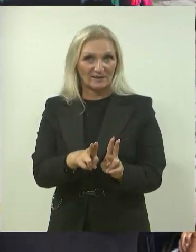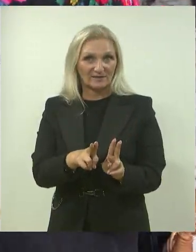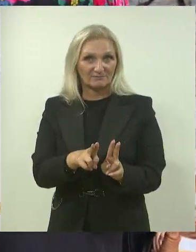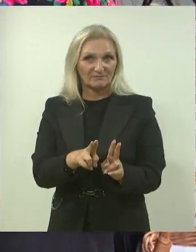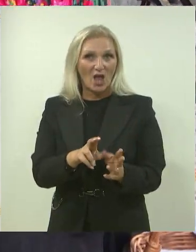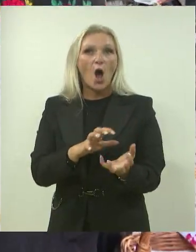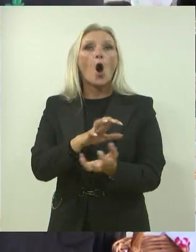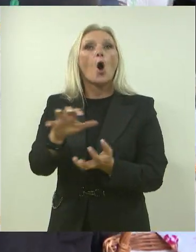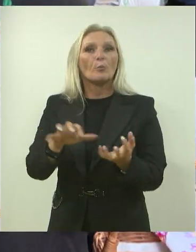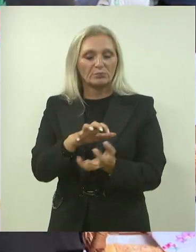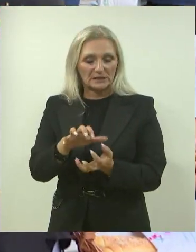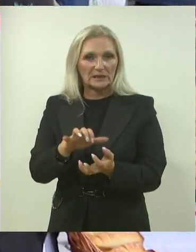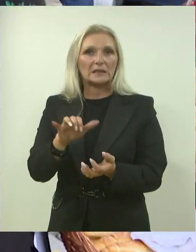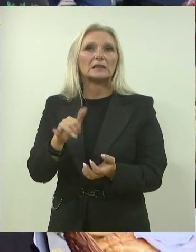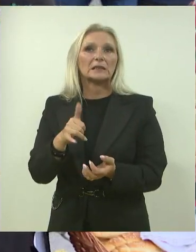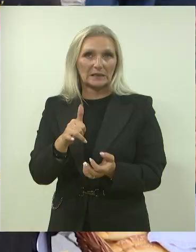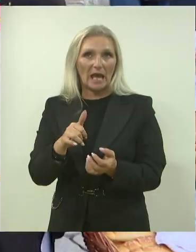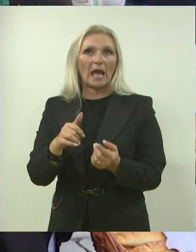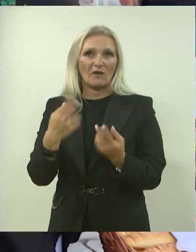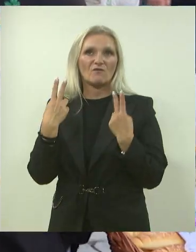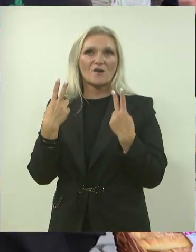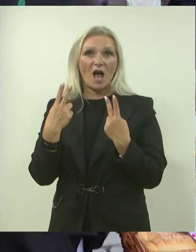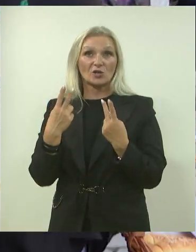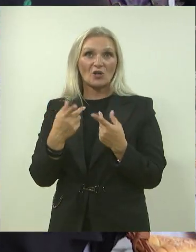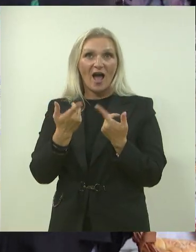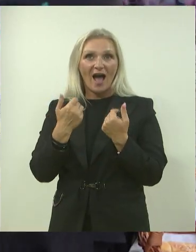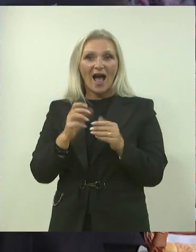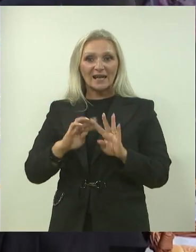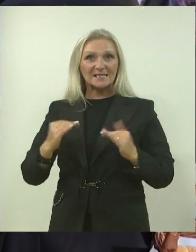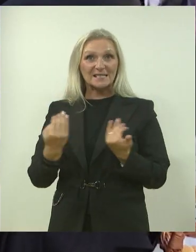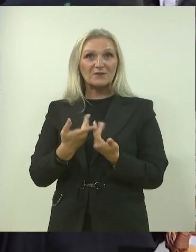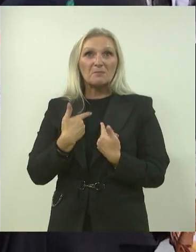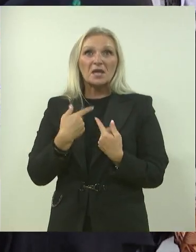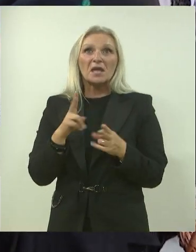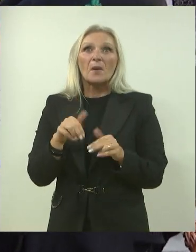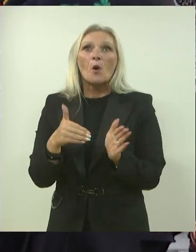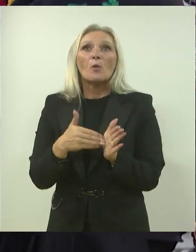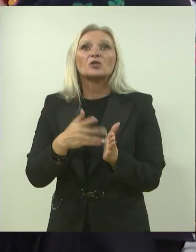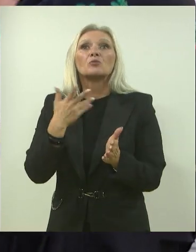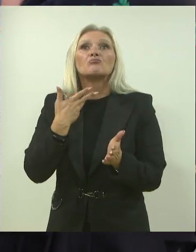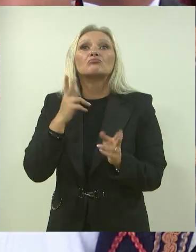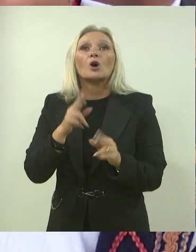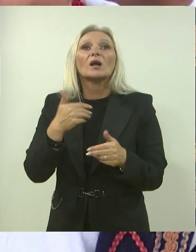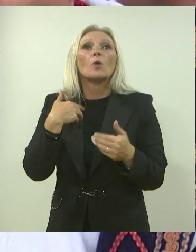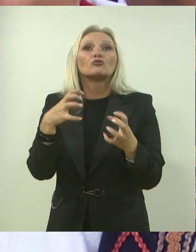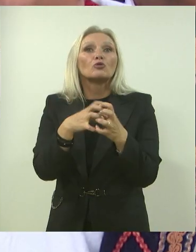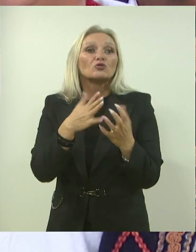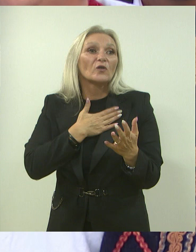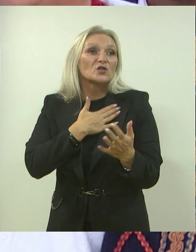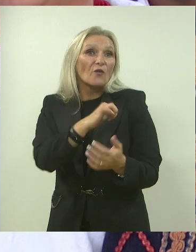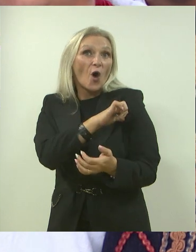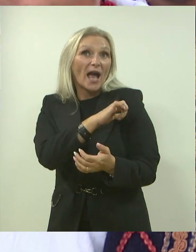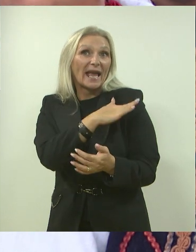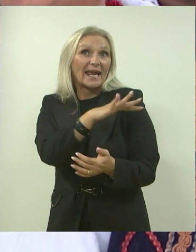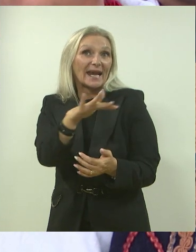Familija je ono gdje nam je čelija. Međutim, svi mi imamo potrebu da budemo u društvu osoba koji su naši vašnjaci, koji